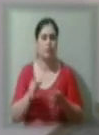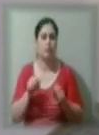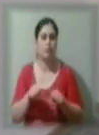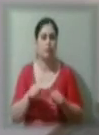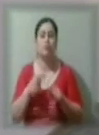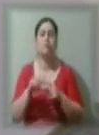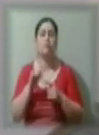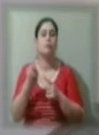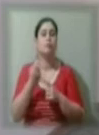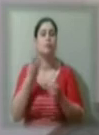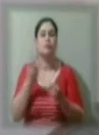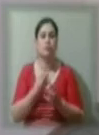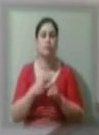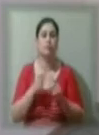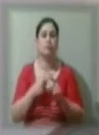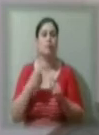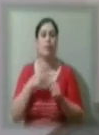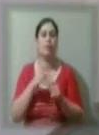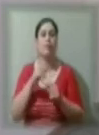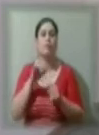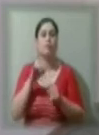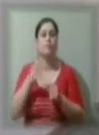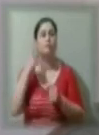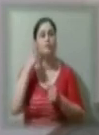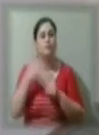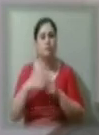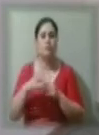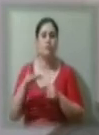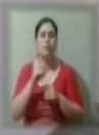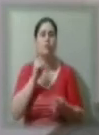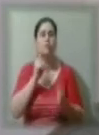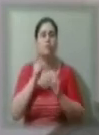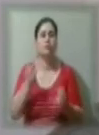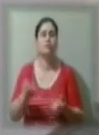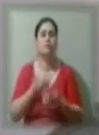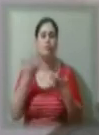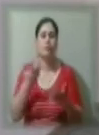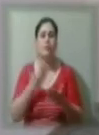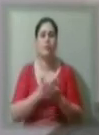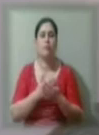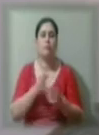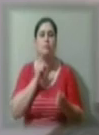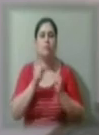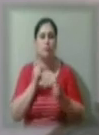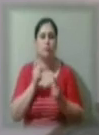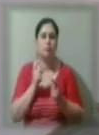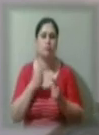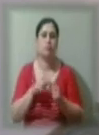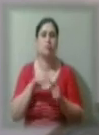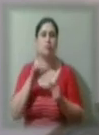цей процес осмислювати на всіх нарадах і на зібраннях інтелектуалів,